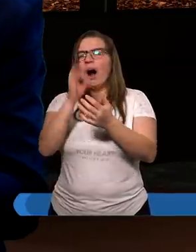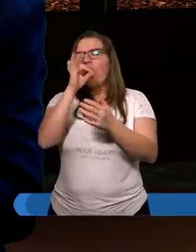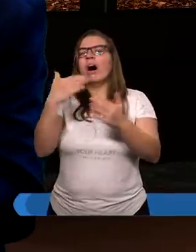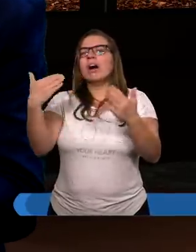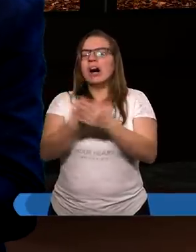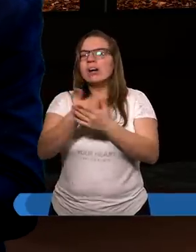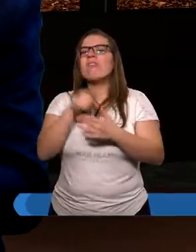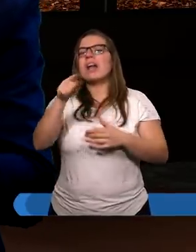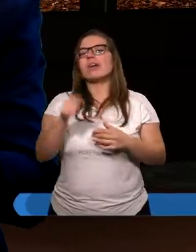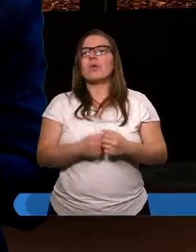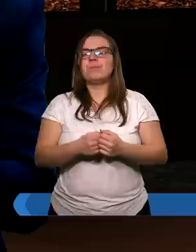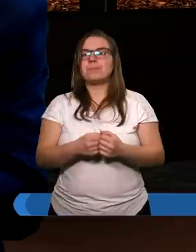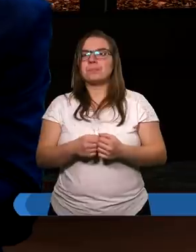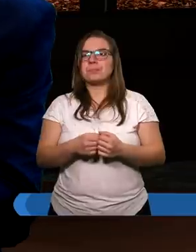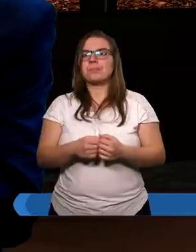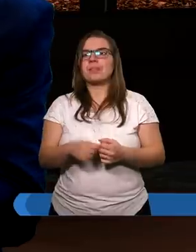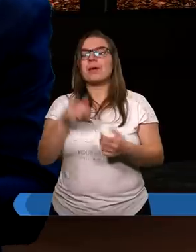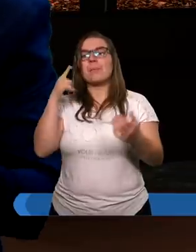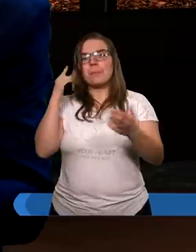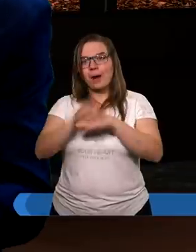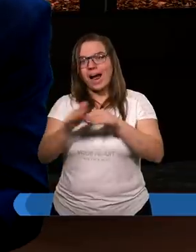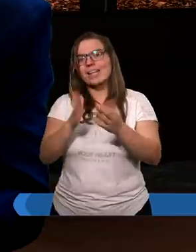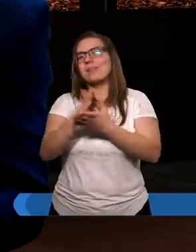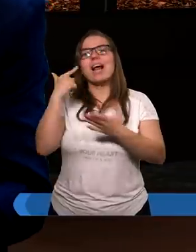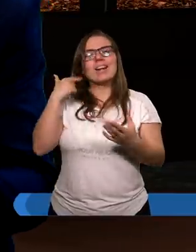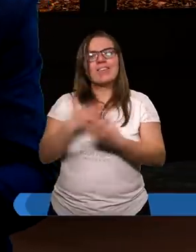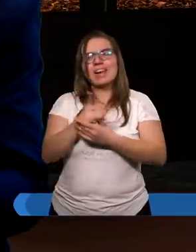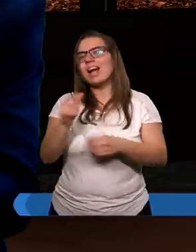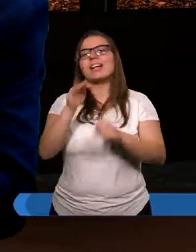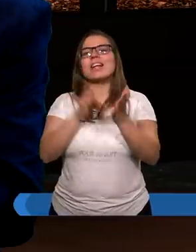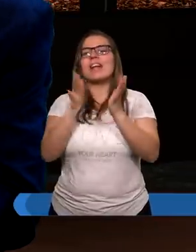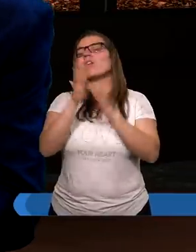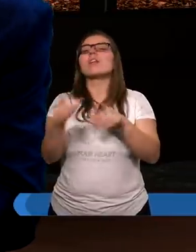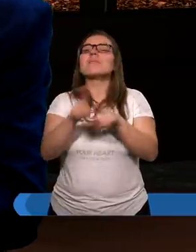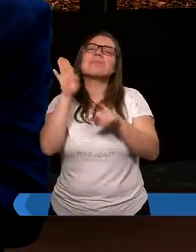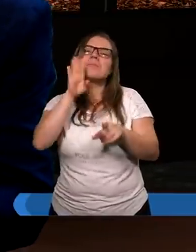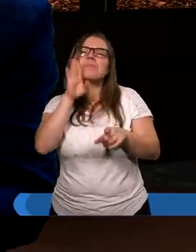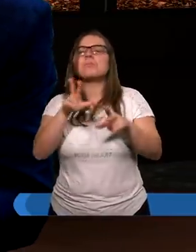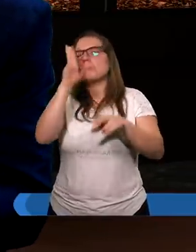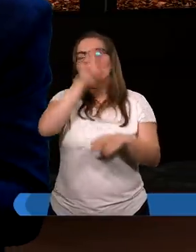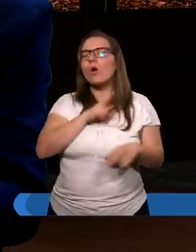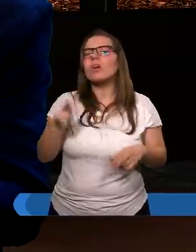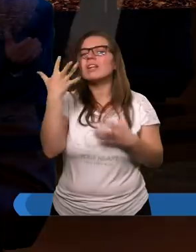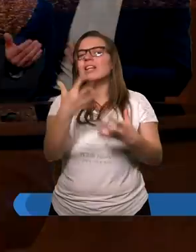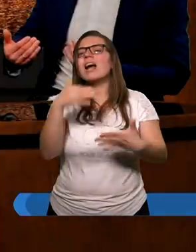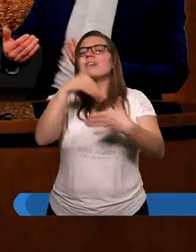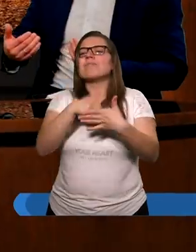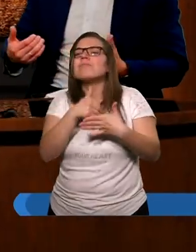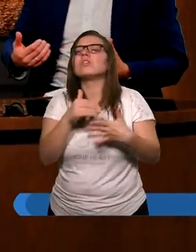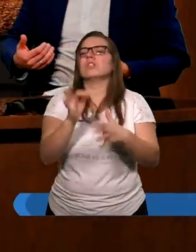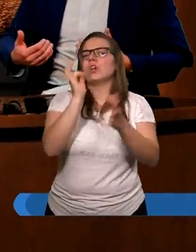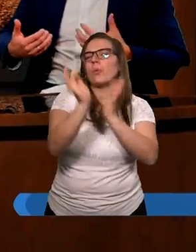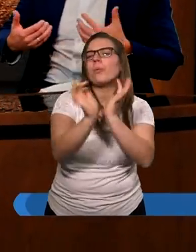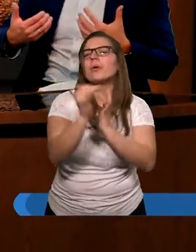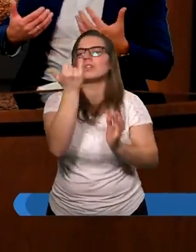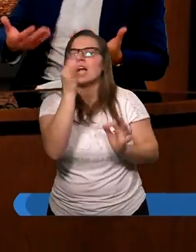początku było zbawienie z łaski przez wiarę w Jezusie Chrystusie, ale tak samo jak rodzice chcą wychować dobrze swoje dzieci,